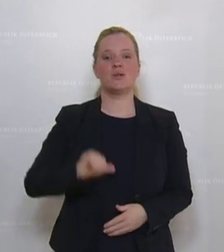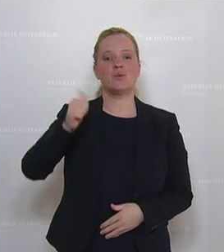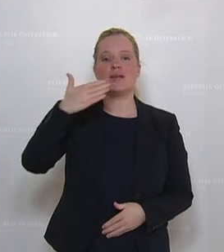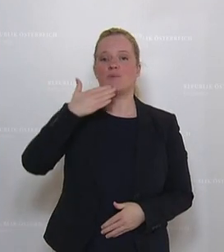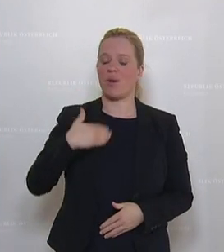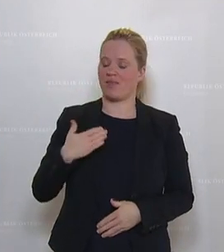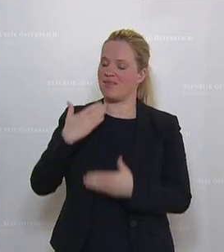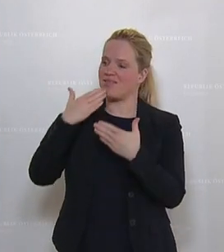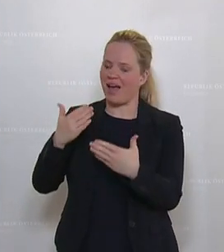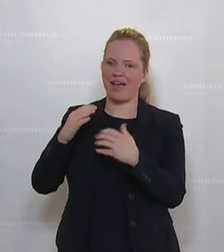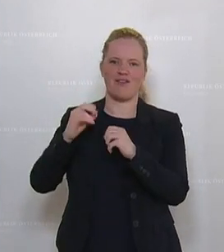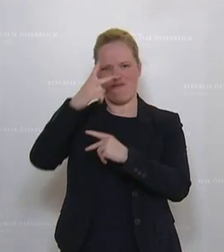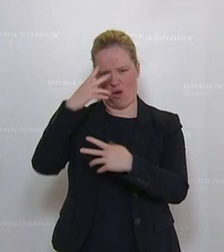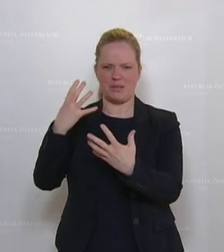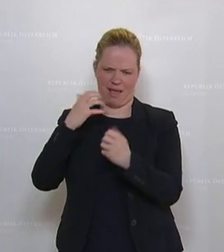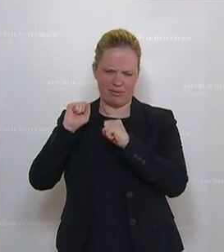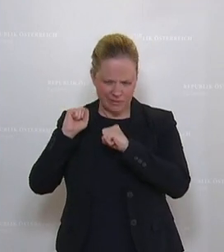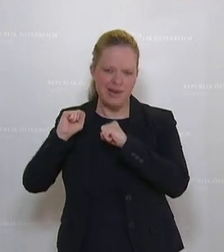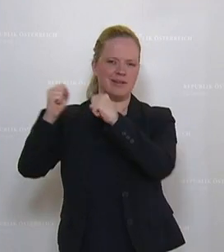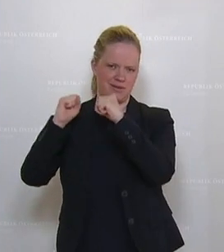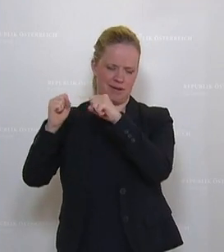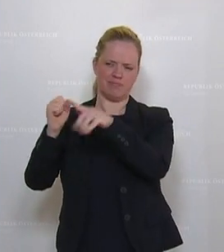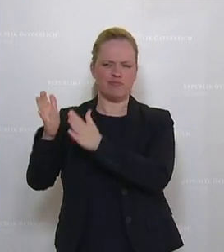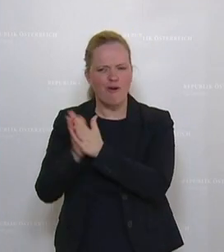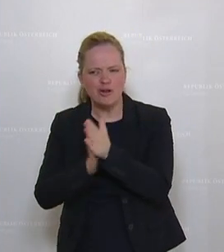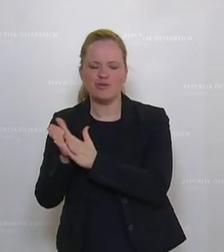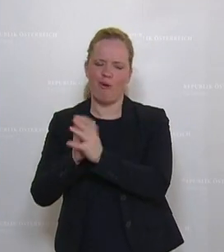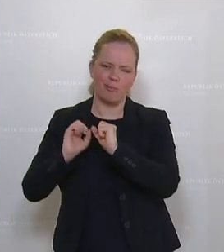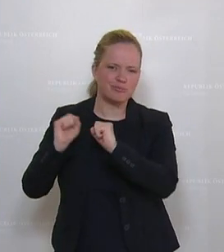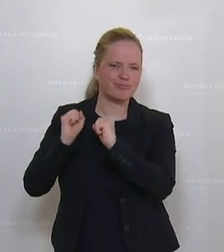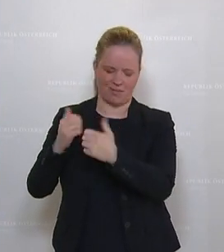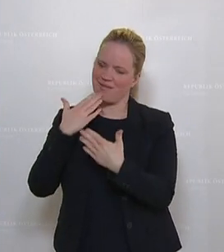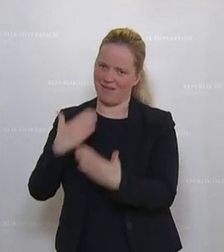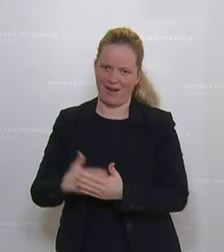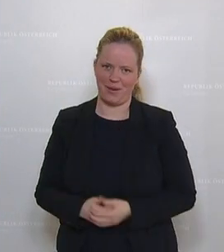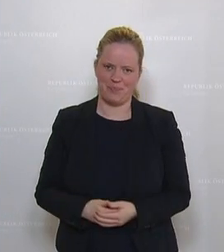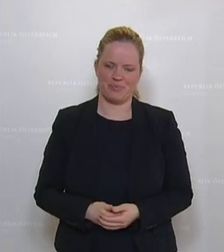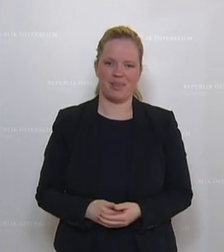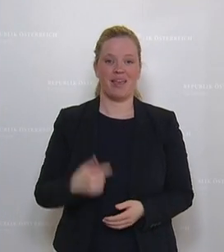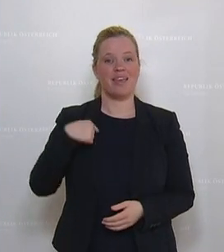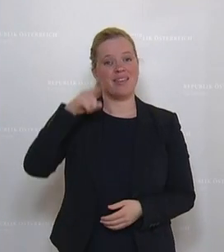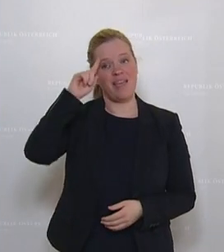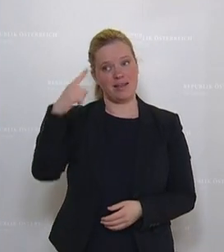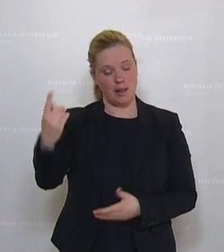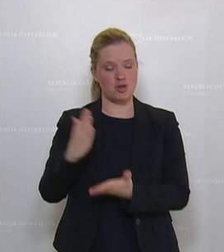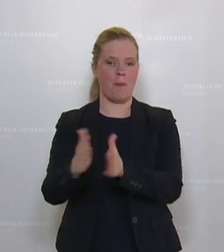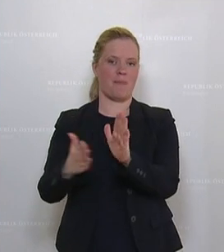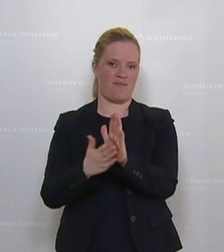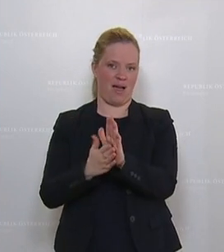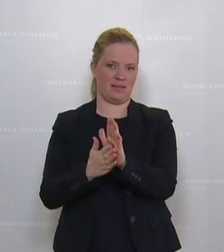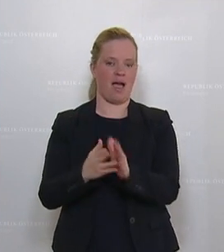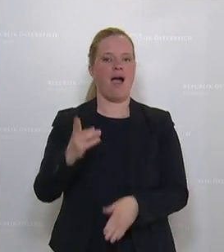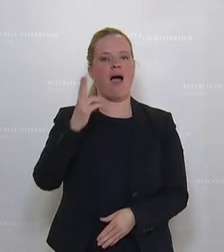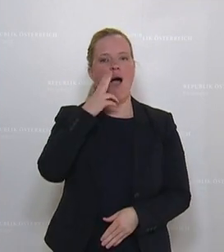und Initiatorinnen des Volksbegehren herzlich für ihr Engagement bedanken. Ich denke, Sie haben damit bewiesen, dass das Rauchverbot in der